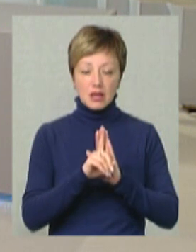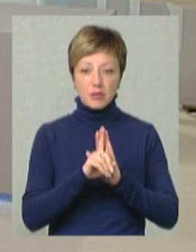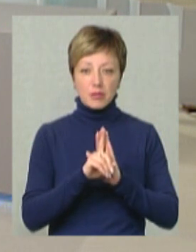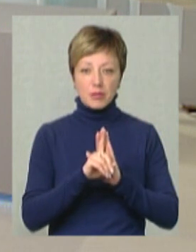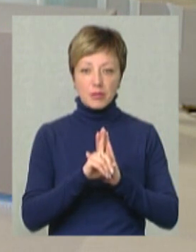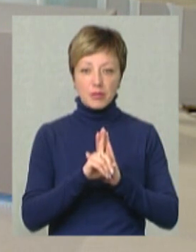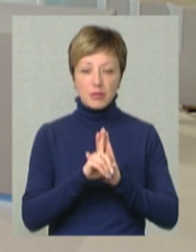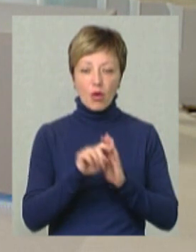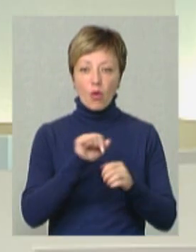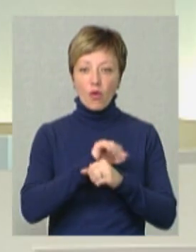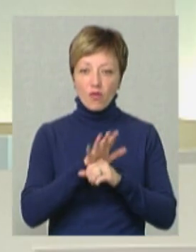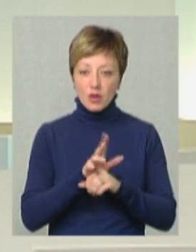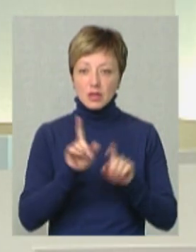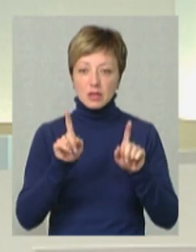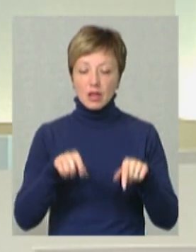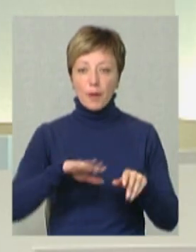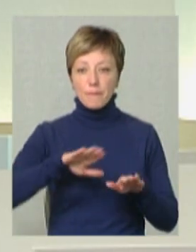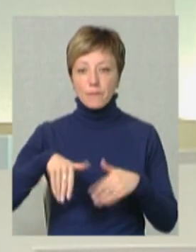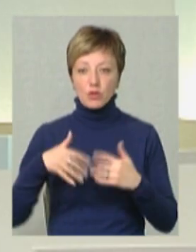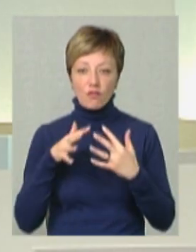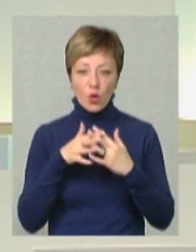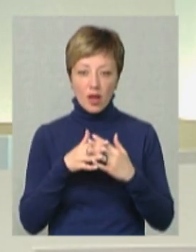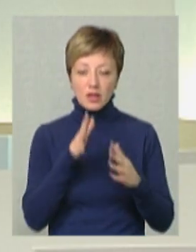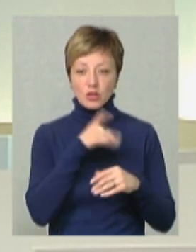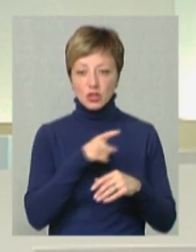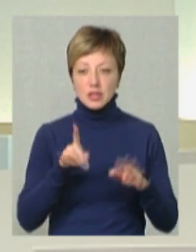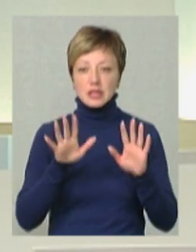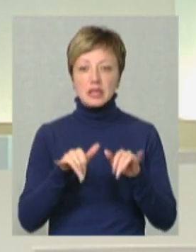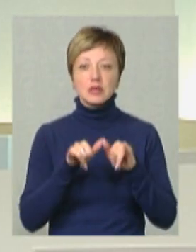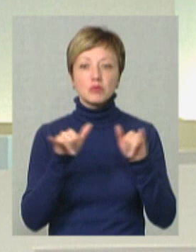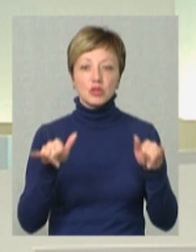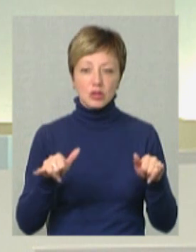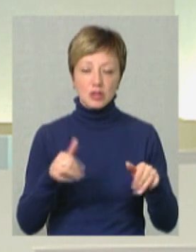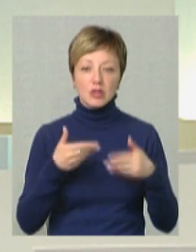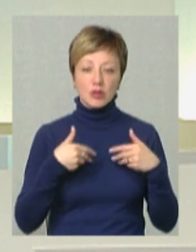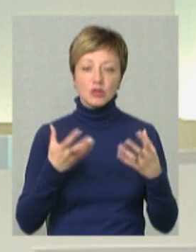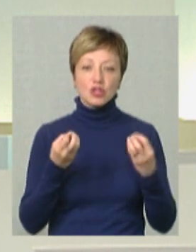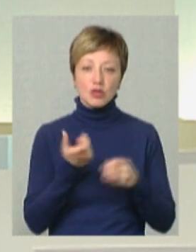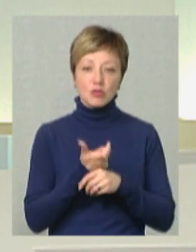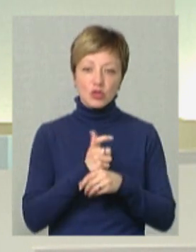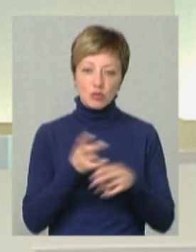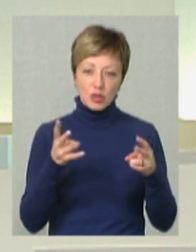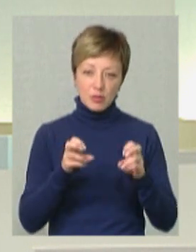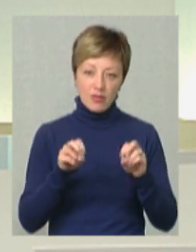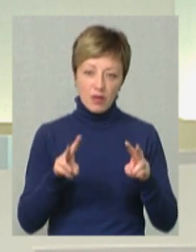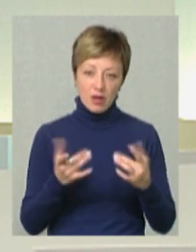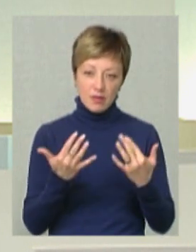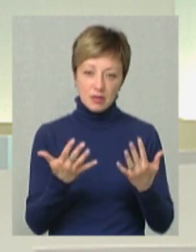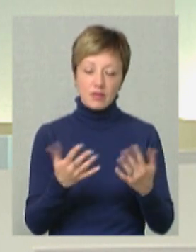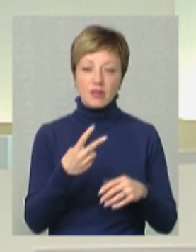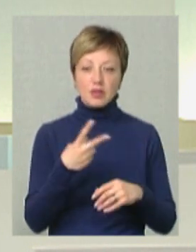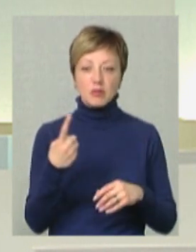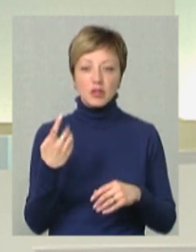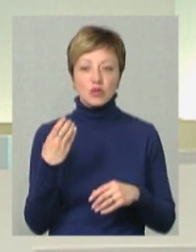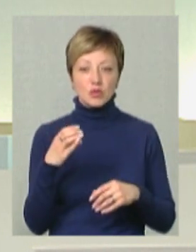так і в поствоєнний час він тільки буде збільшуватись, і нам ще більше потрібно буде фахівців. Тому що в